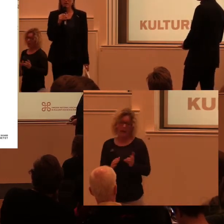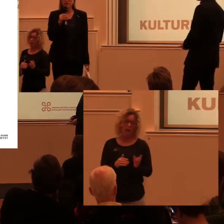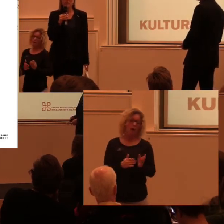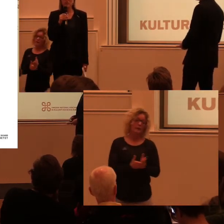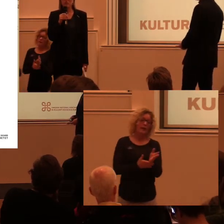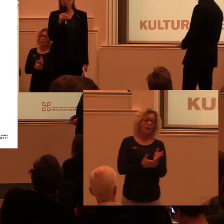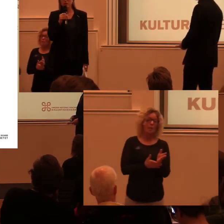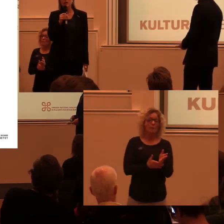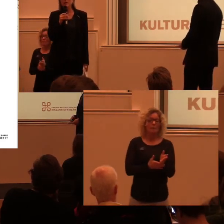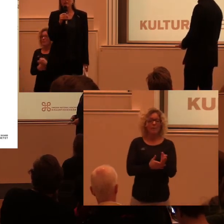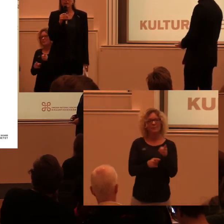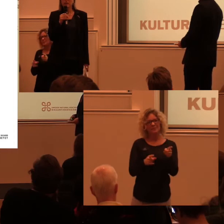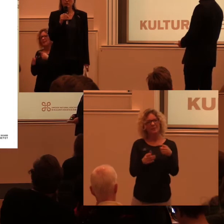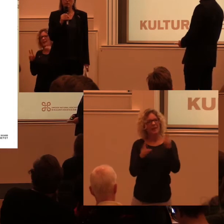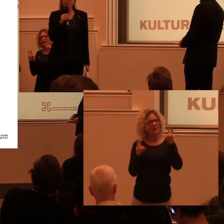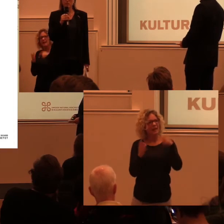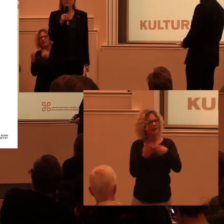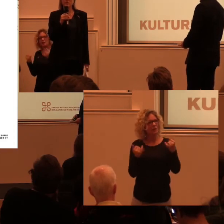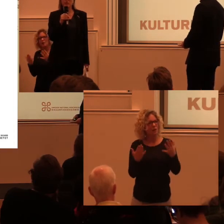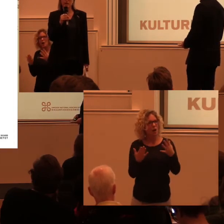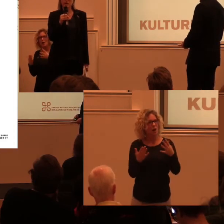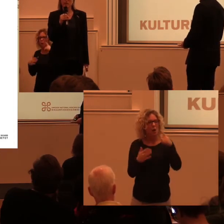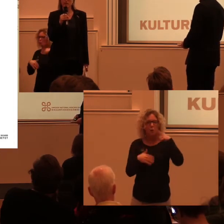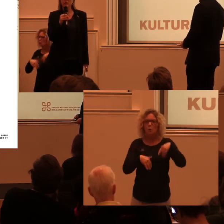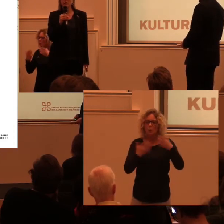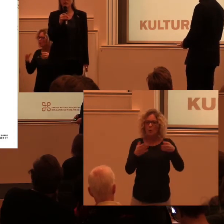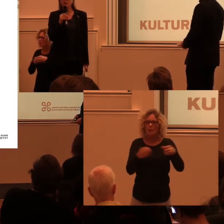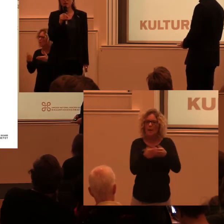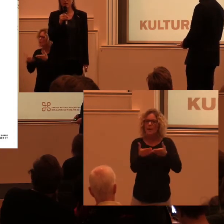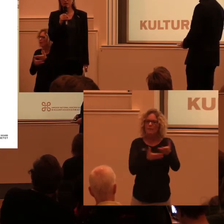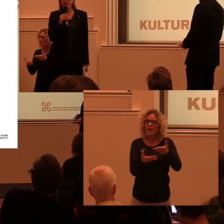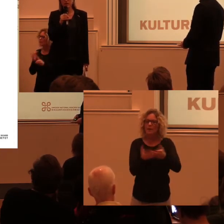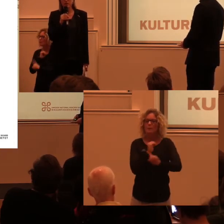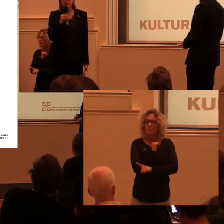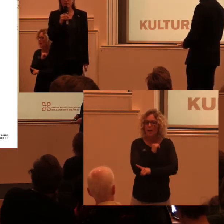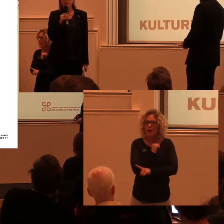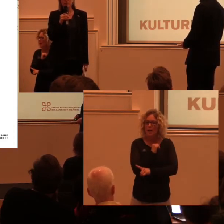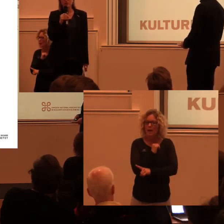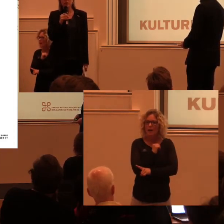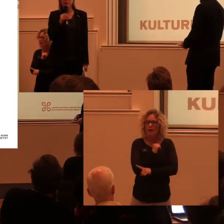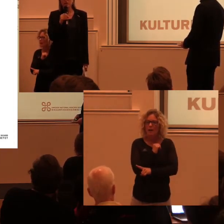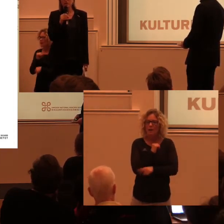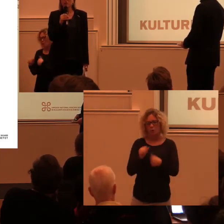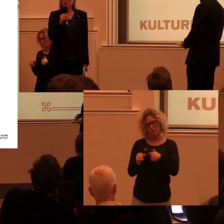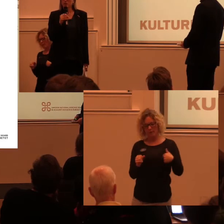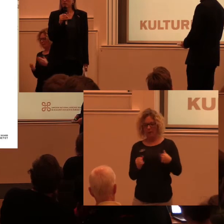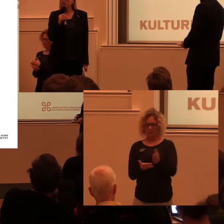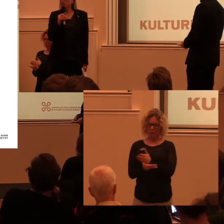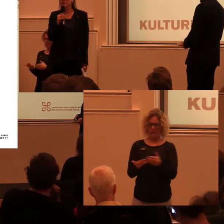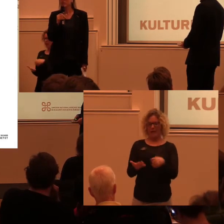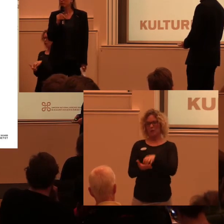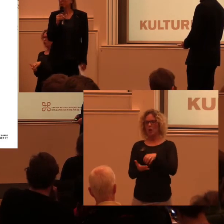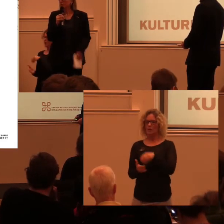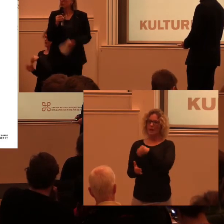som det numera heter kultursamverkansmodellen. Alltså när vi fördelar statliga